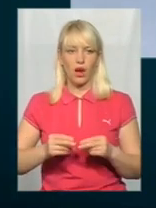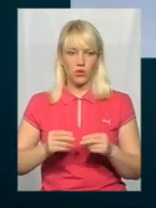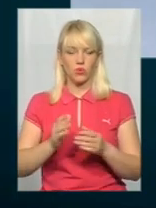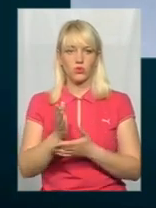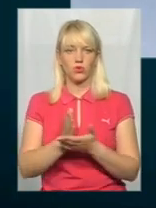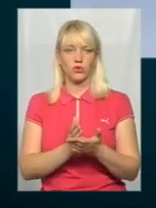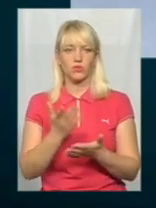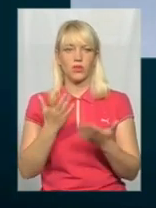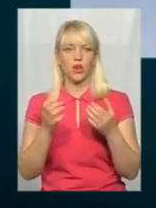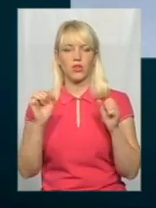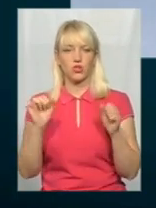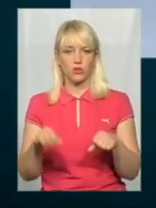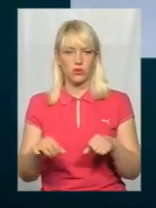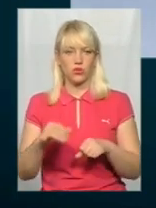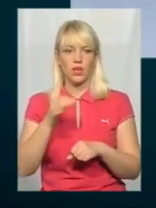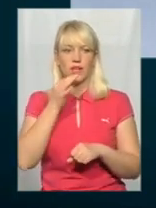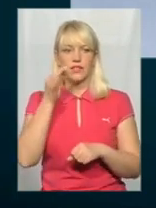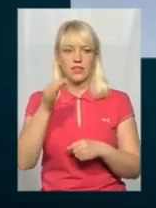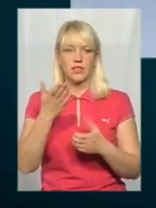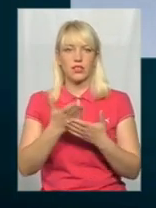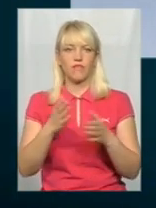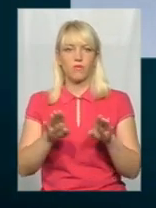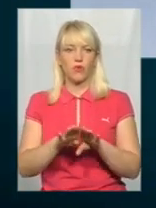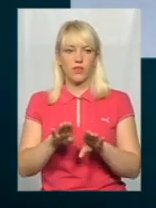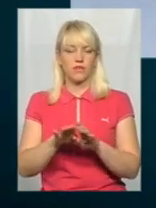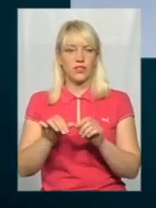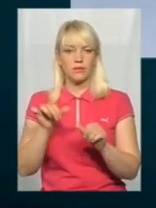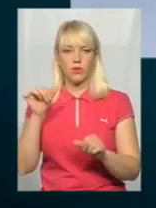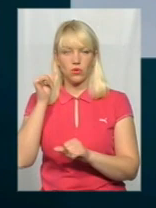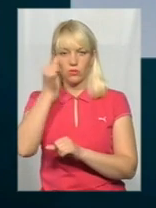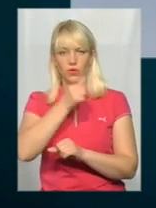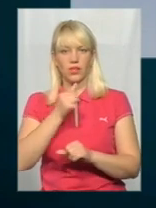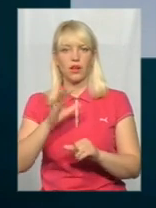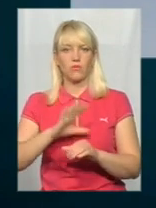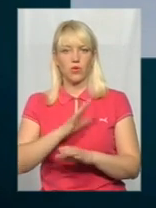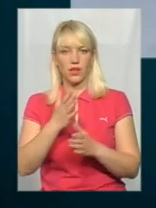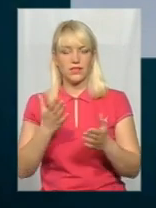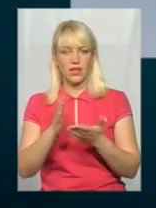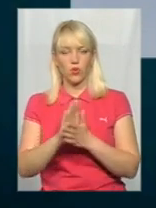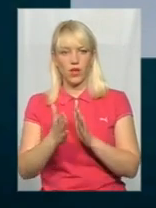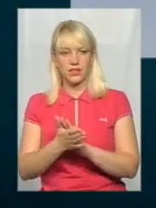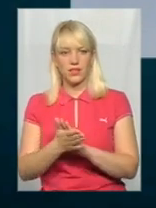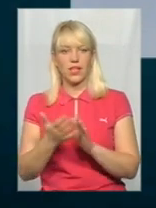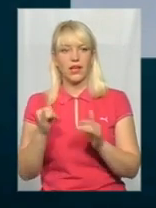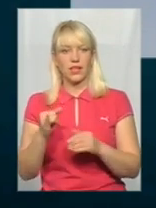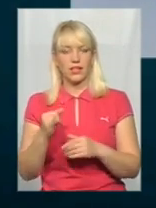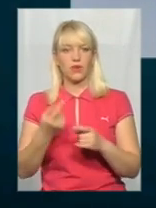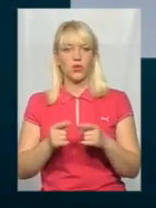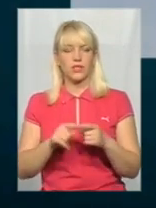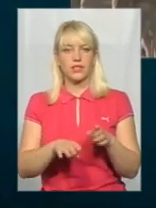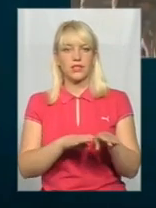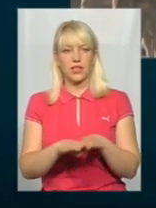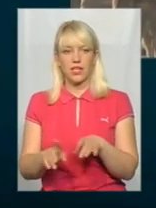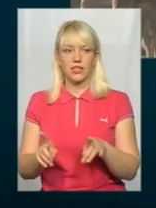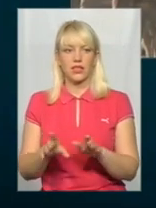Якщо можна, скажіть, в порівнянні з минулими роками, яка була ситуація, і оці стандарти,